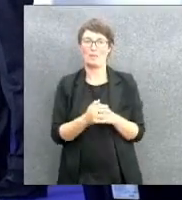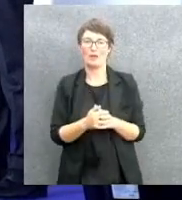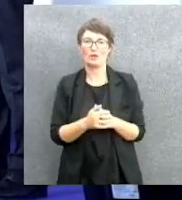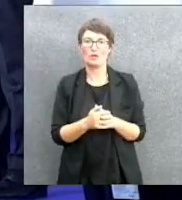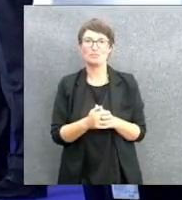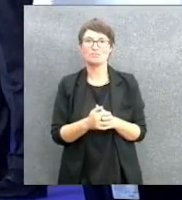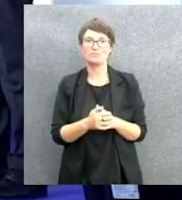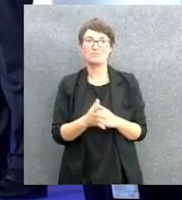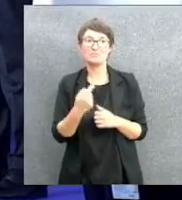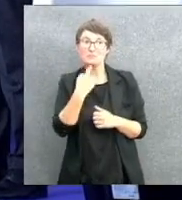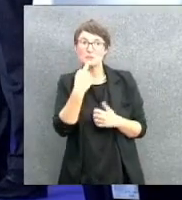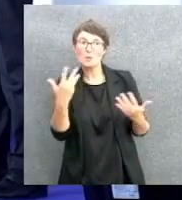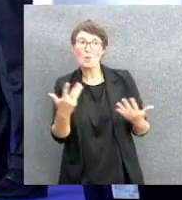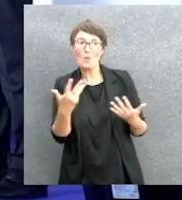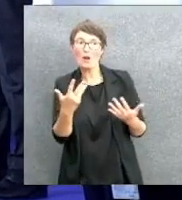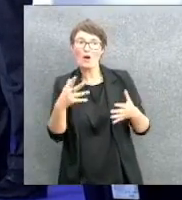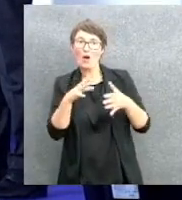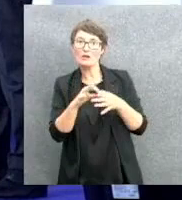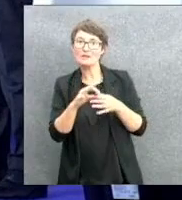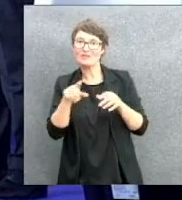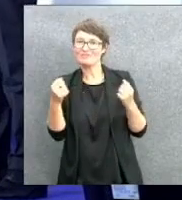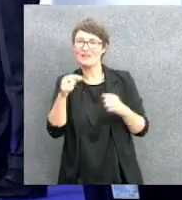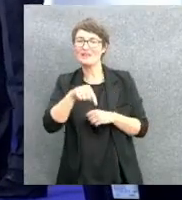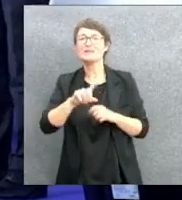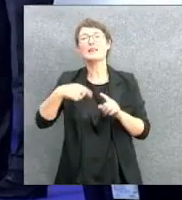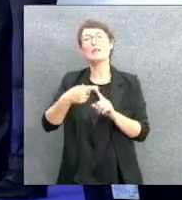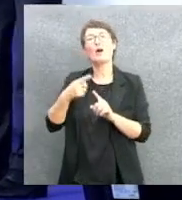Vuole fare intanto un commento su questa iniziativa, poi le volevo fare una domanda.